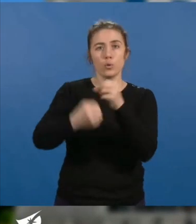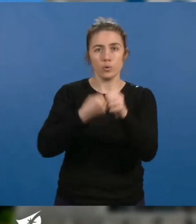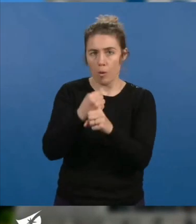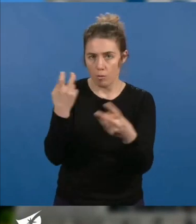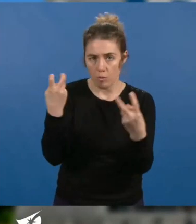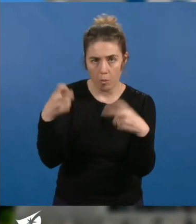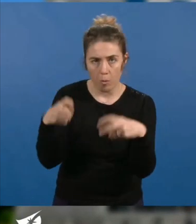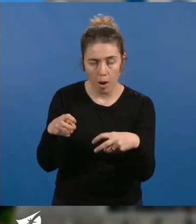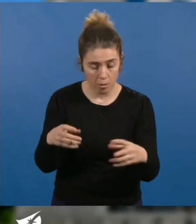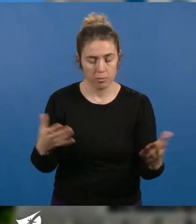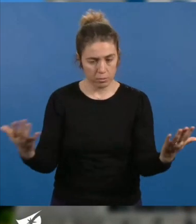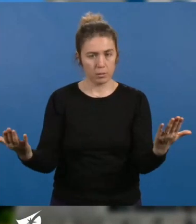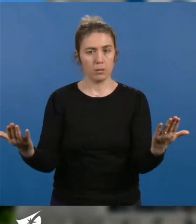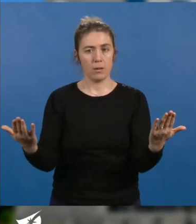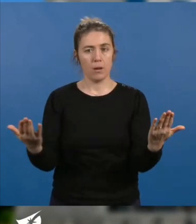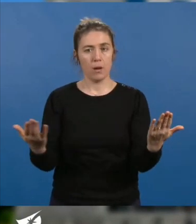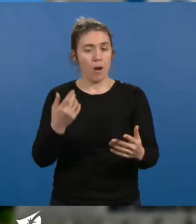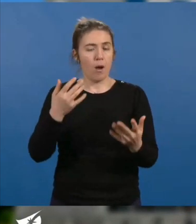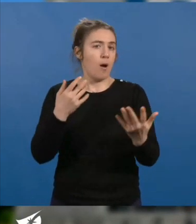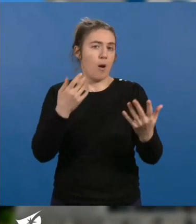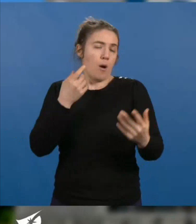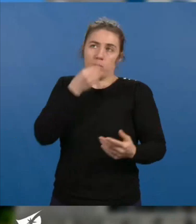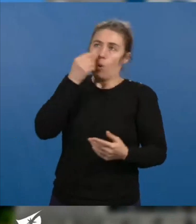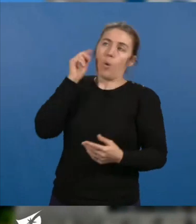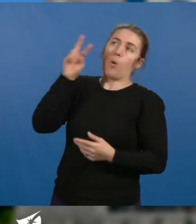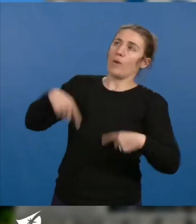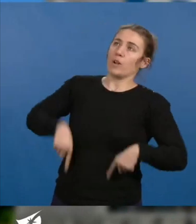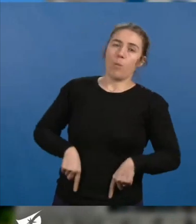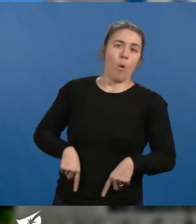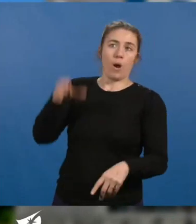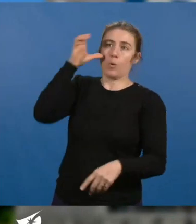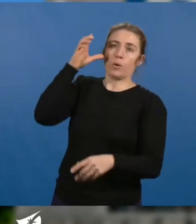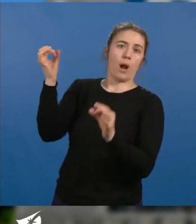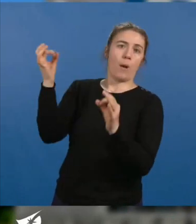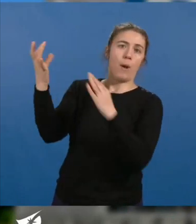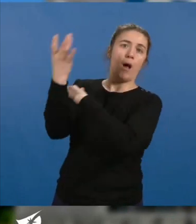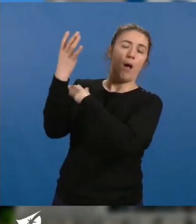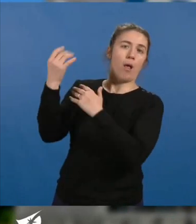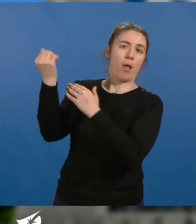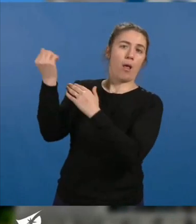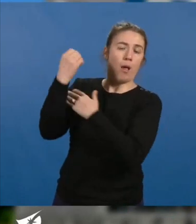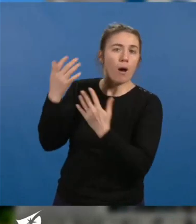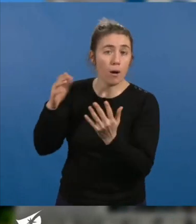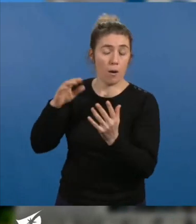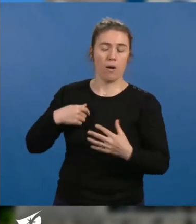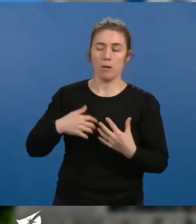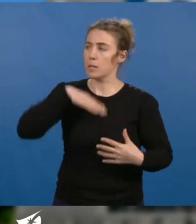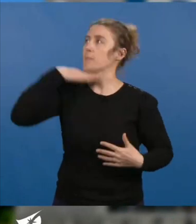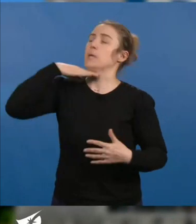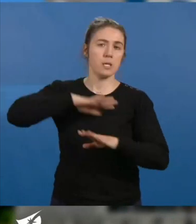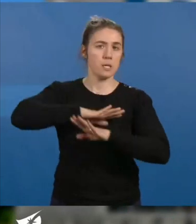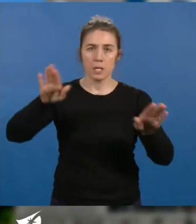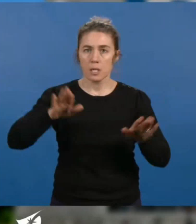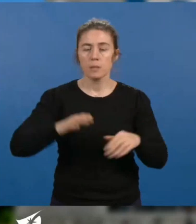et exemplaire, l'exaspération face à un gouvernement qui reste sourd et sans tête. Ce projet de réforme,